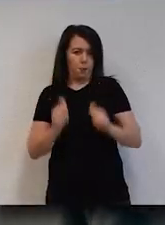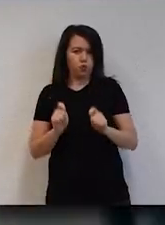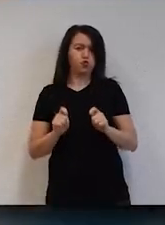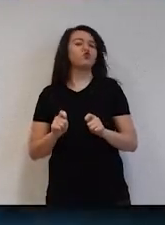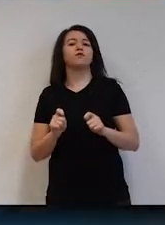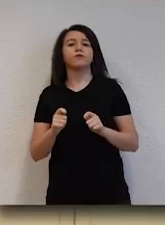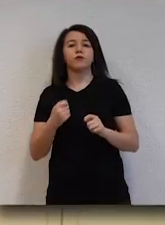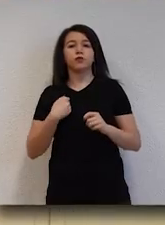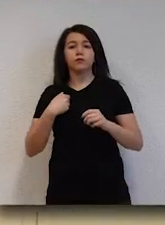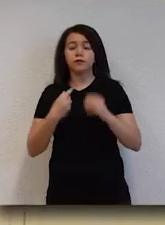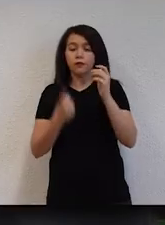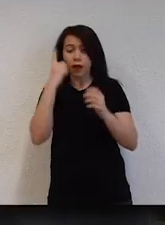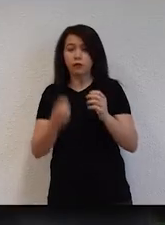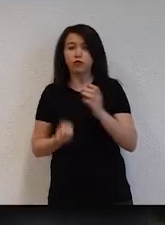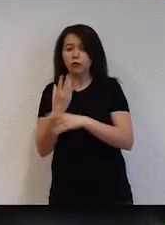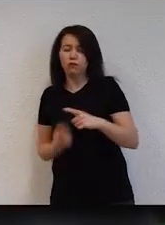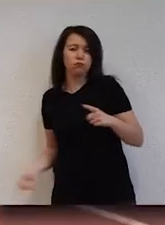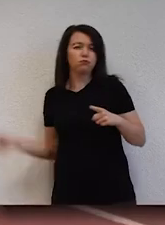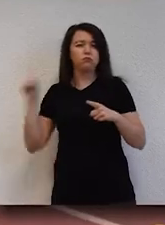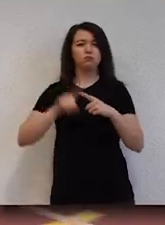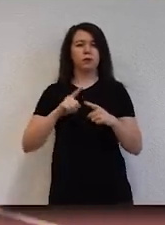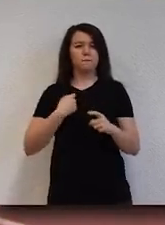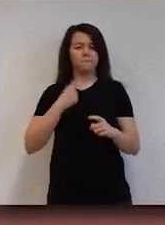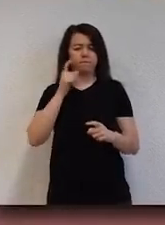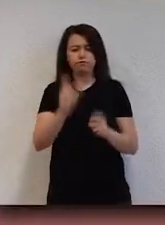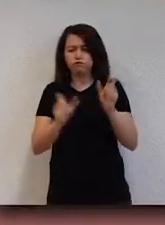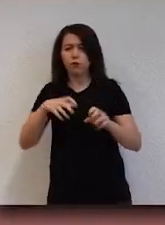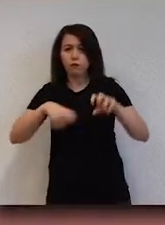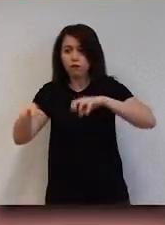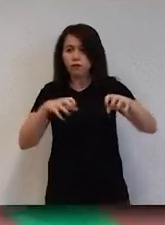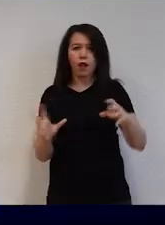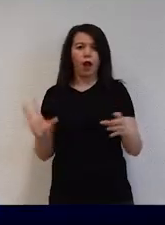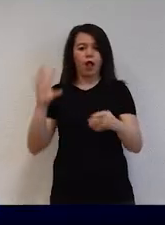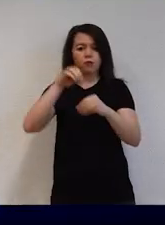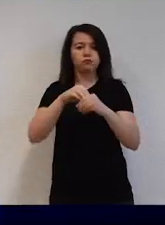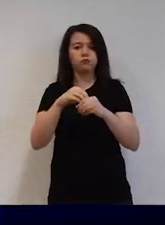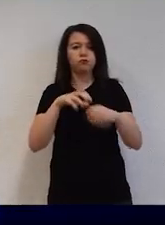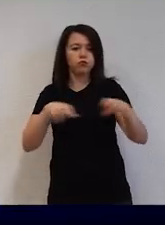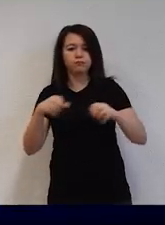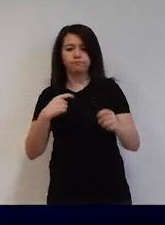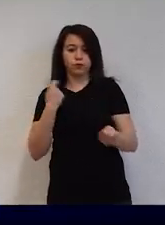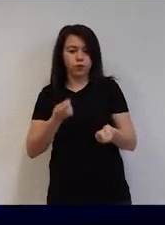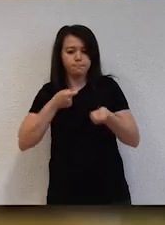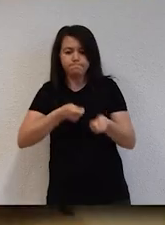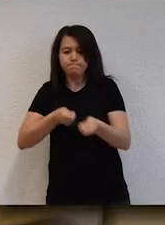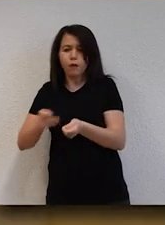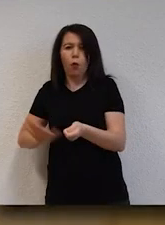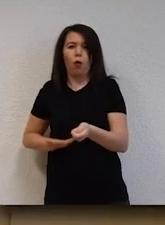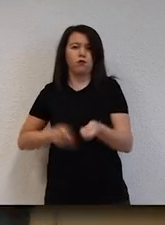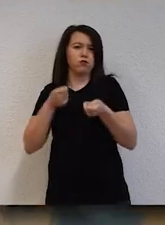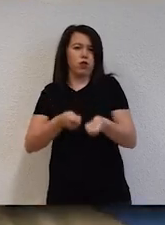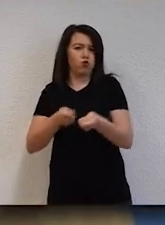gösteriyoruz. Kurulduğumuz günden bu yana farklı disiplinleri bir araya getiriyor ve alanlarında donanımlı